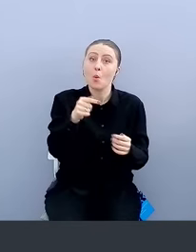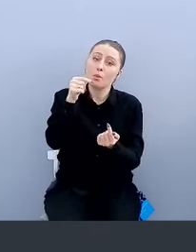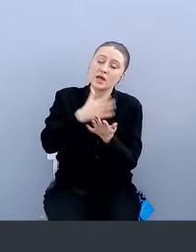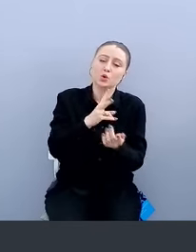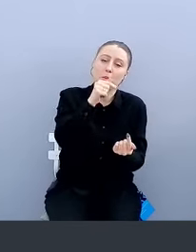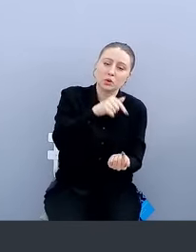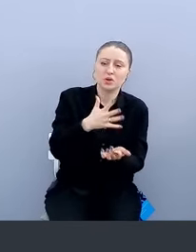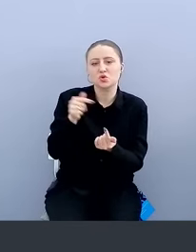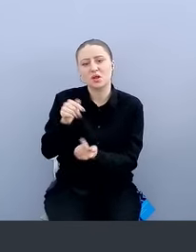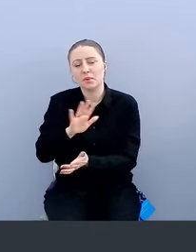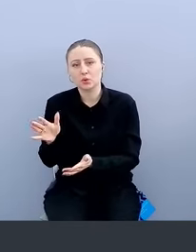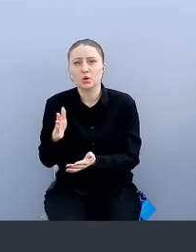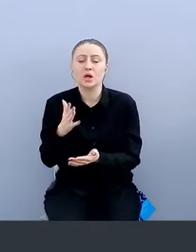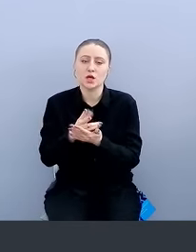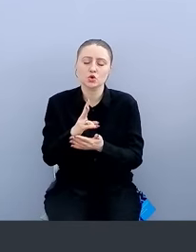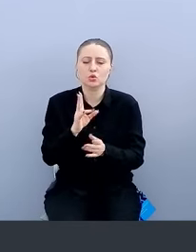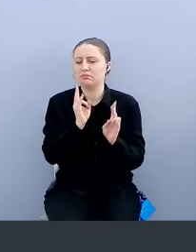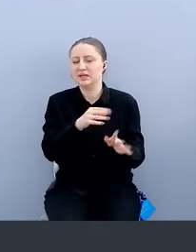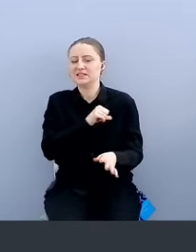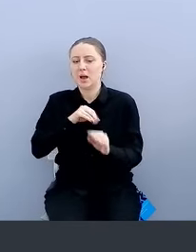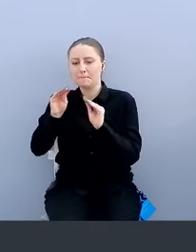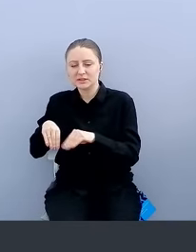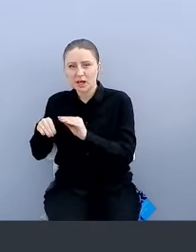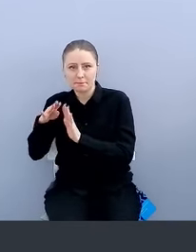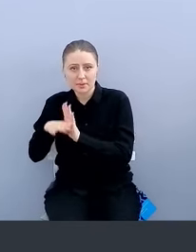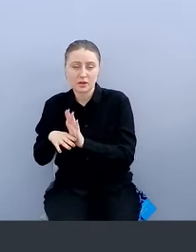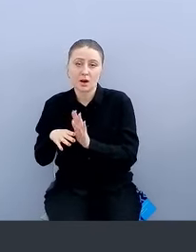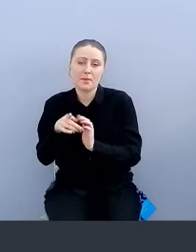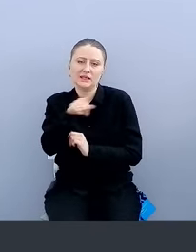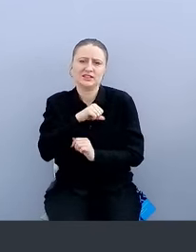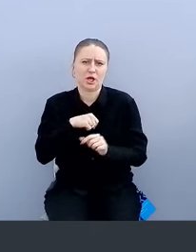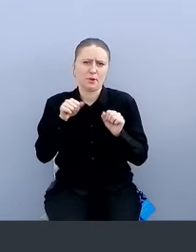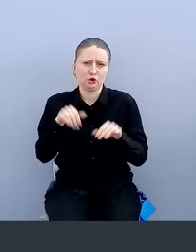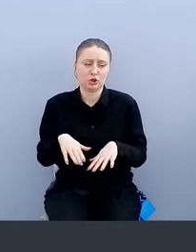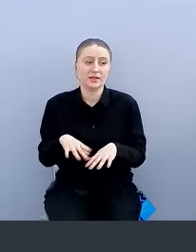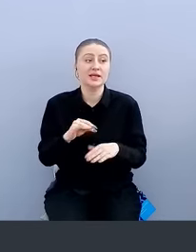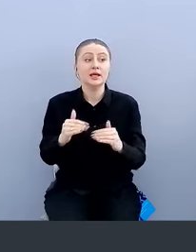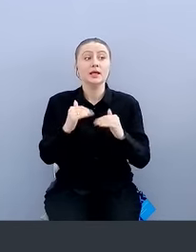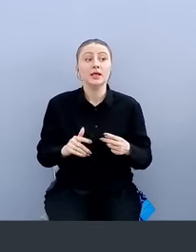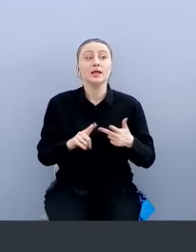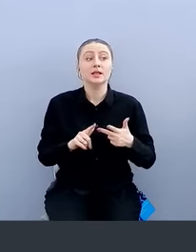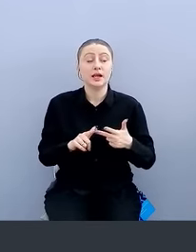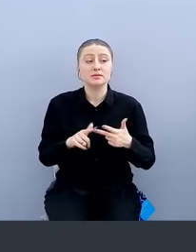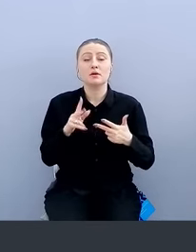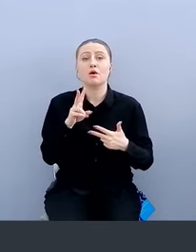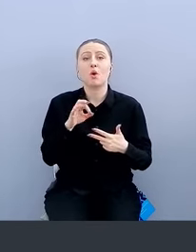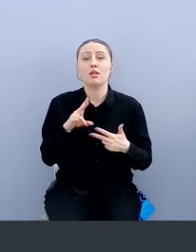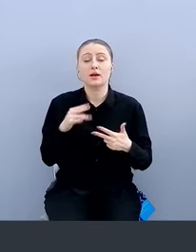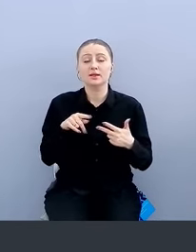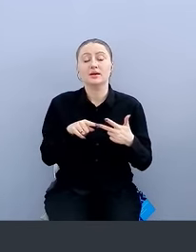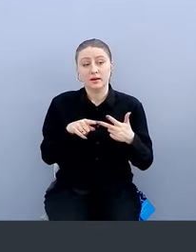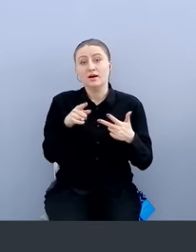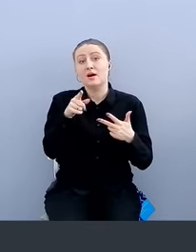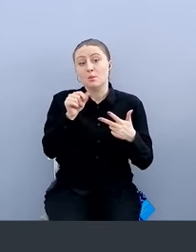кому-то это нет, кто-то готов там сам писать, это уже вам решать. Ну, и коллайт быстро внедрить. Как я говорил, есть вопросы надежности